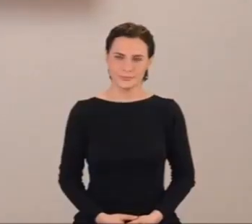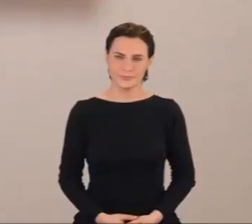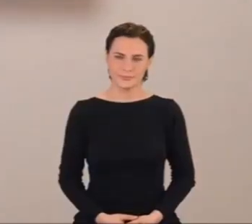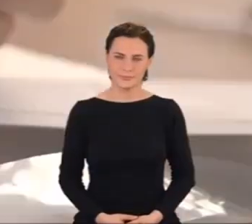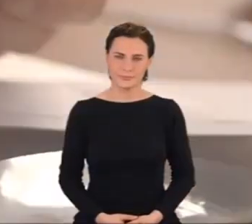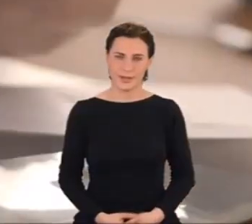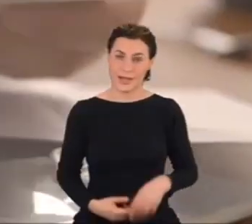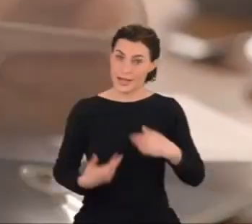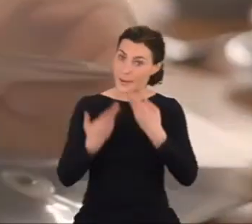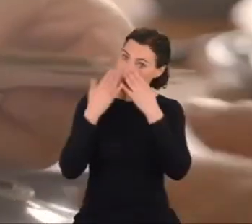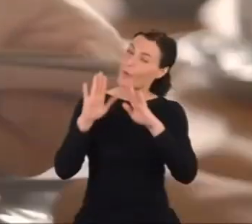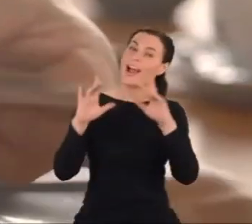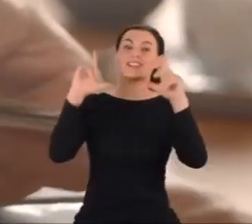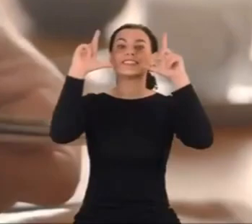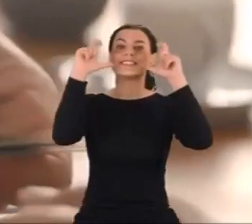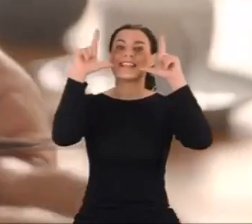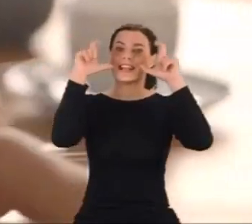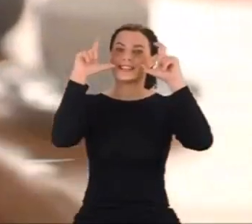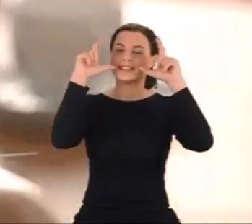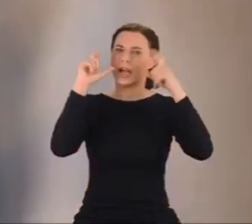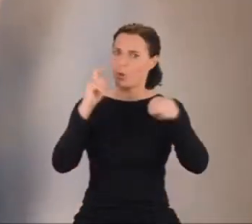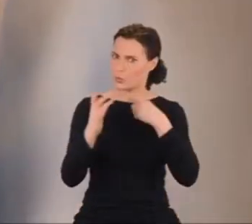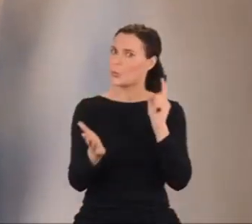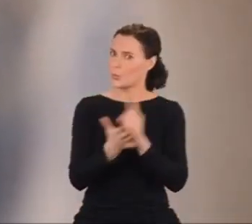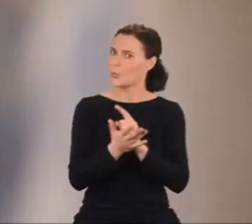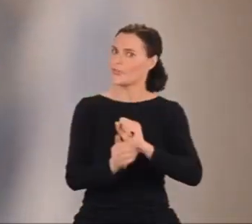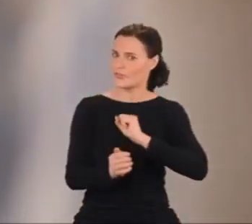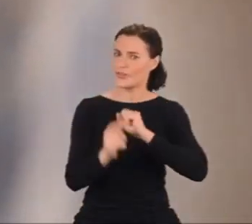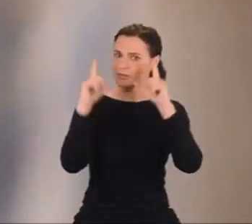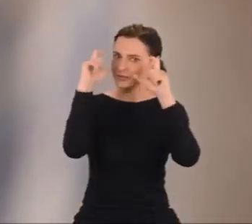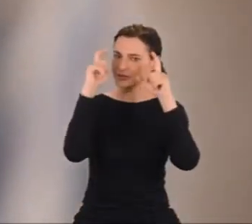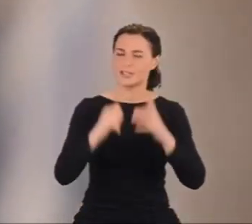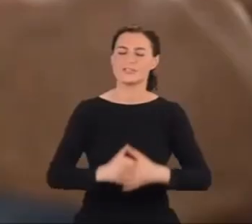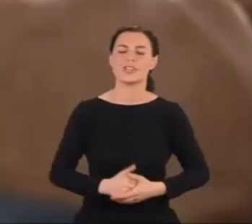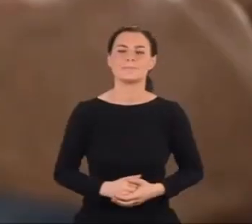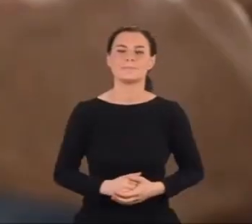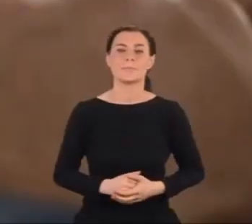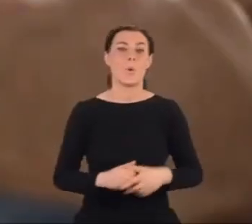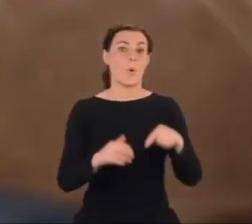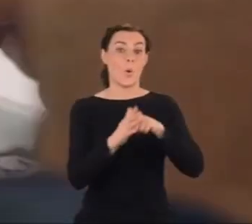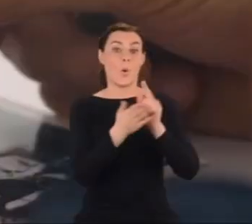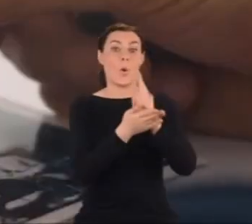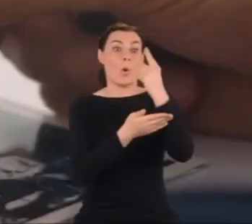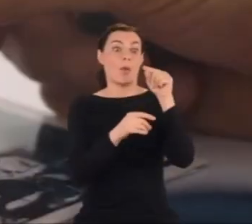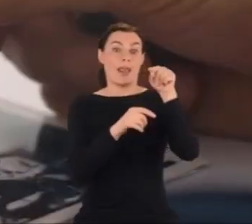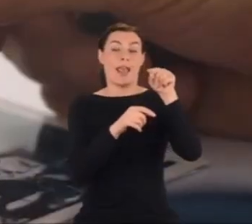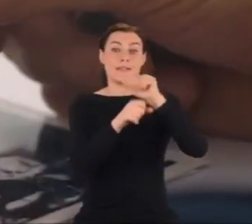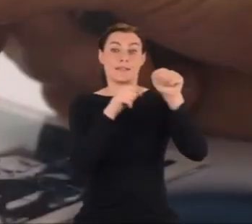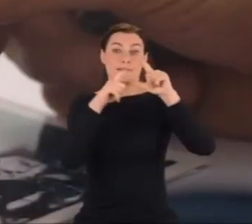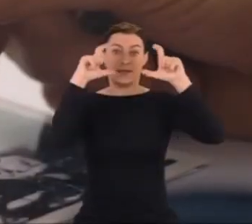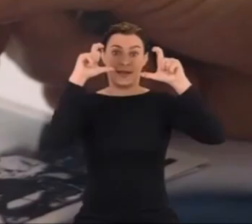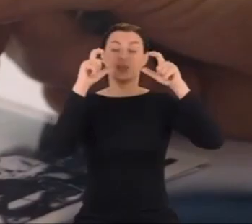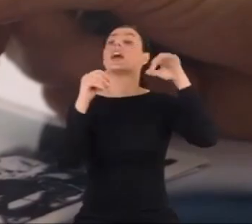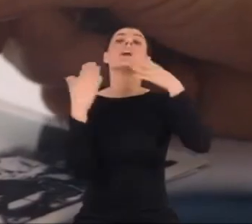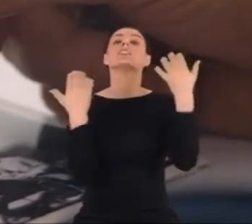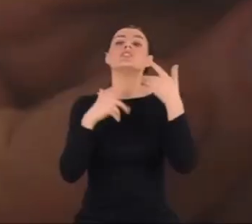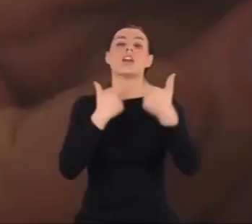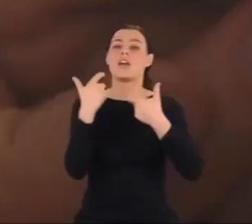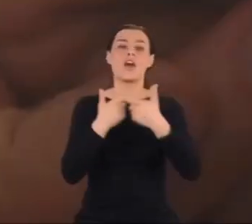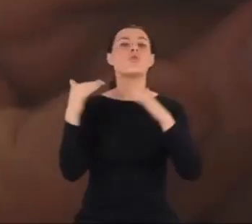Pokażę Ci kilka zdjęć, wyjątkowo udanych. Stoi tutaj. Zrobiono je w domu.